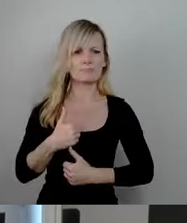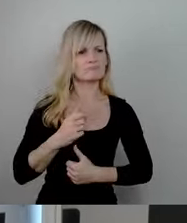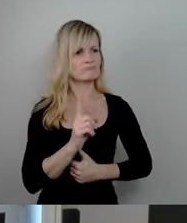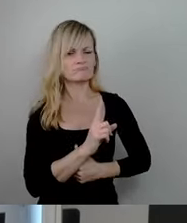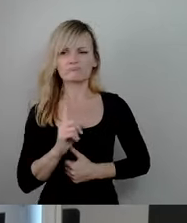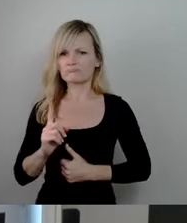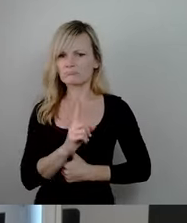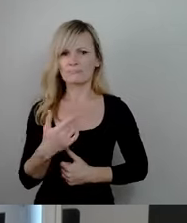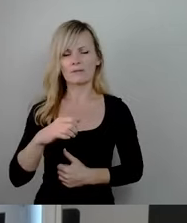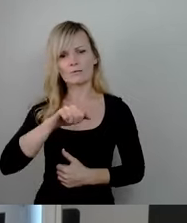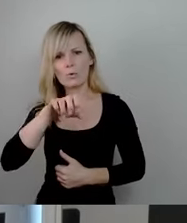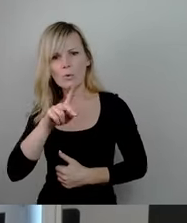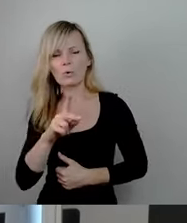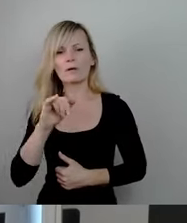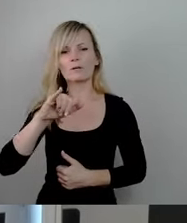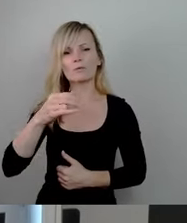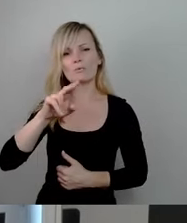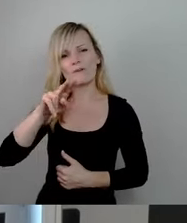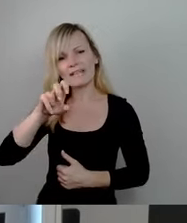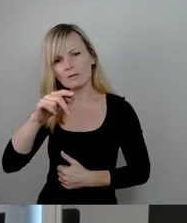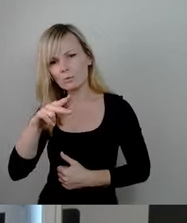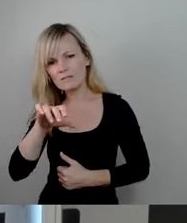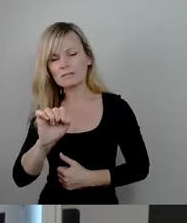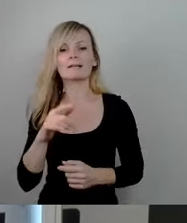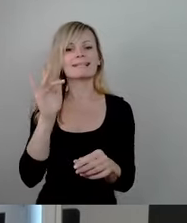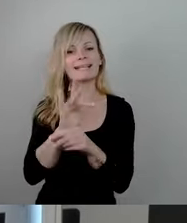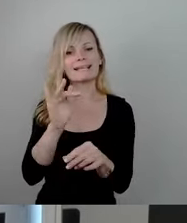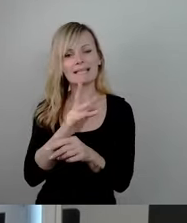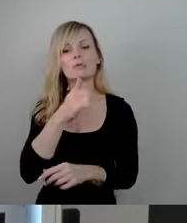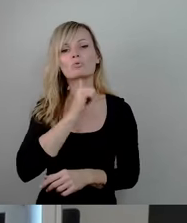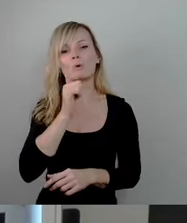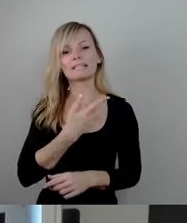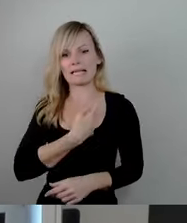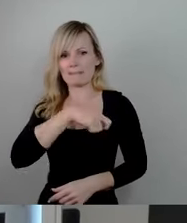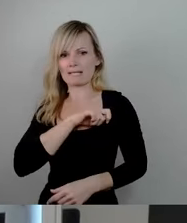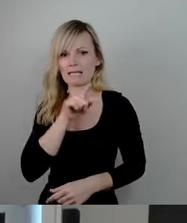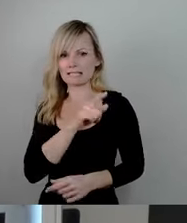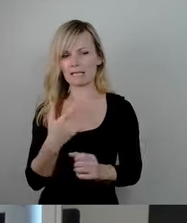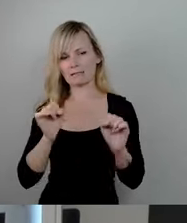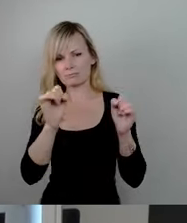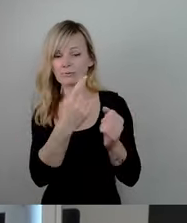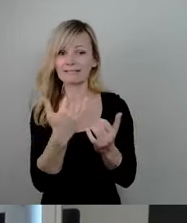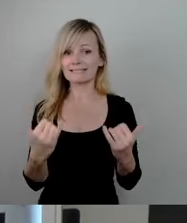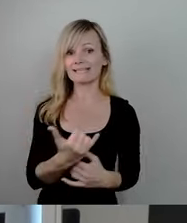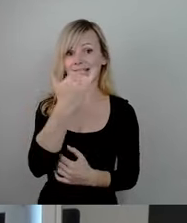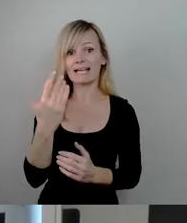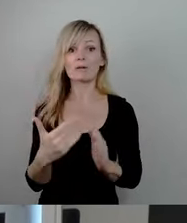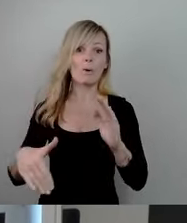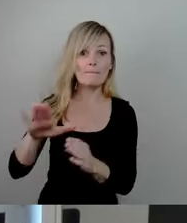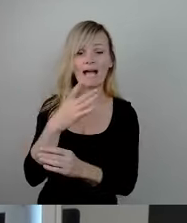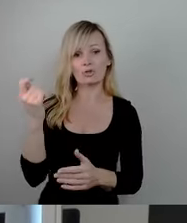Juventus, die sich gegen Jugendkriminalität engagiert, hat es in diesem Jahr sogar mehr Straftaten gegeben.